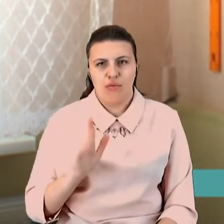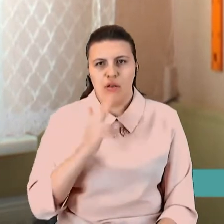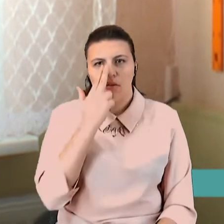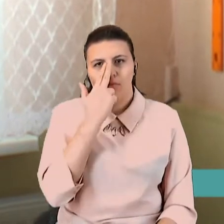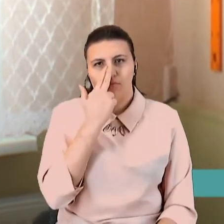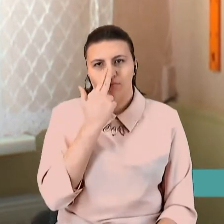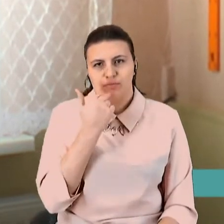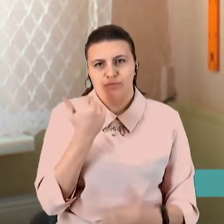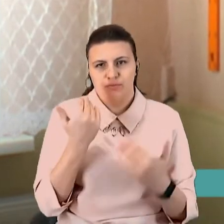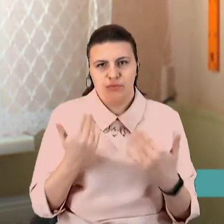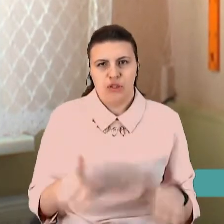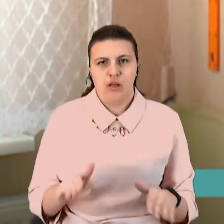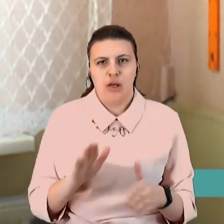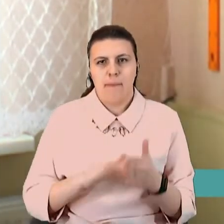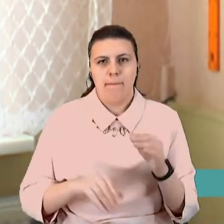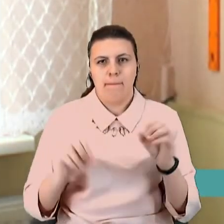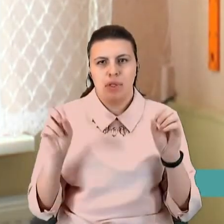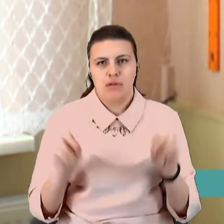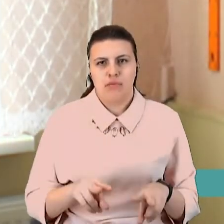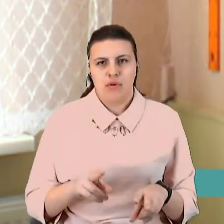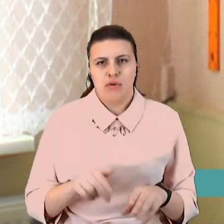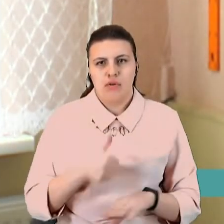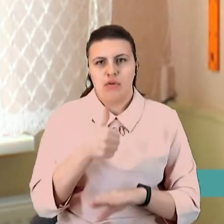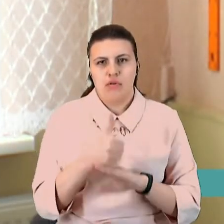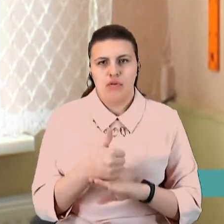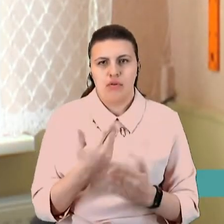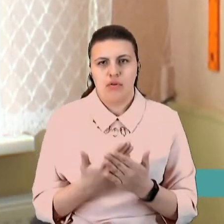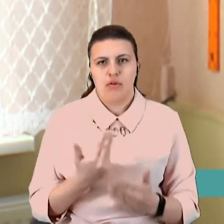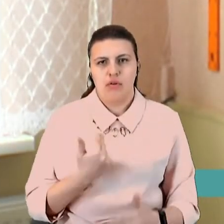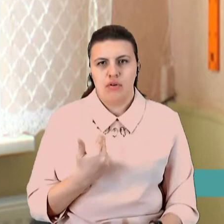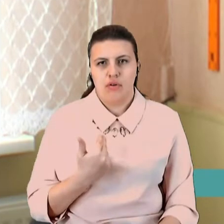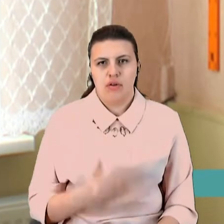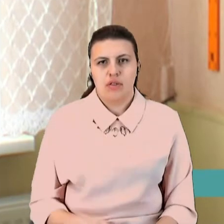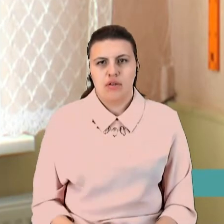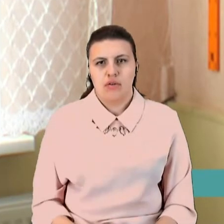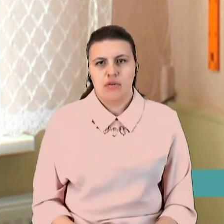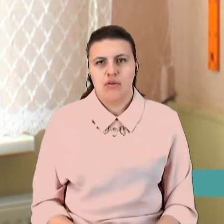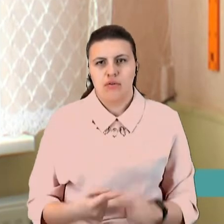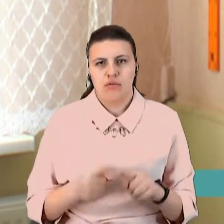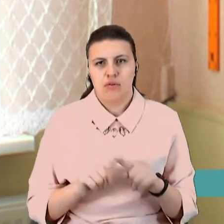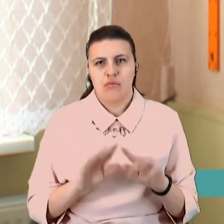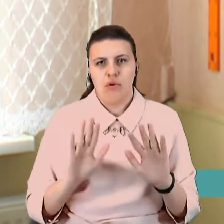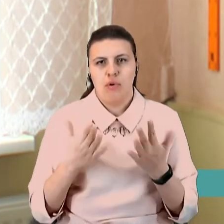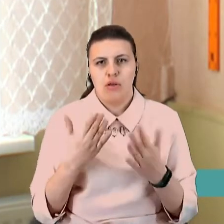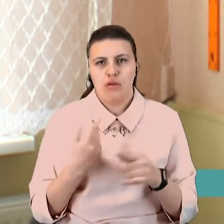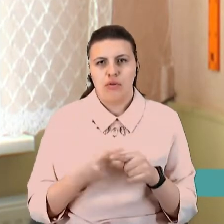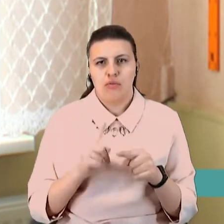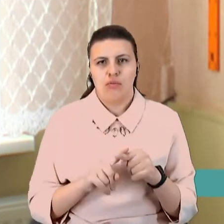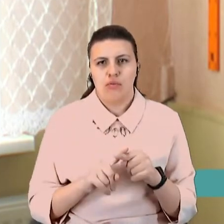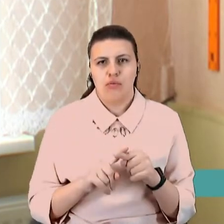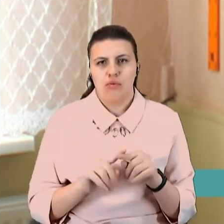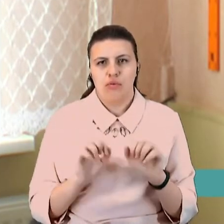і безпека, звичайно ж, найголовніша для нас у цей момент. Тому щиток